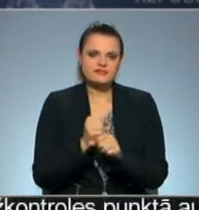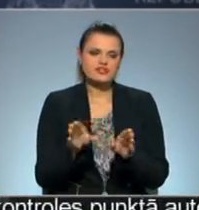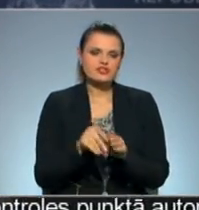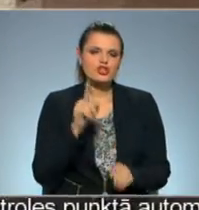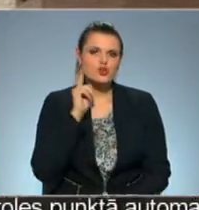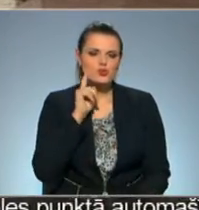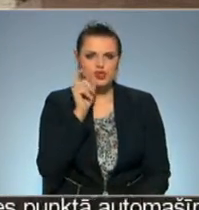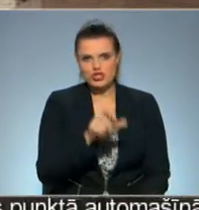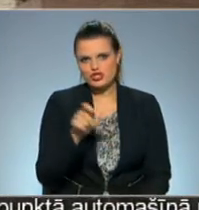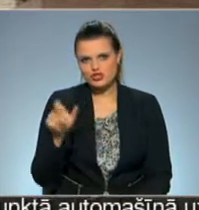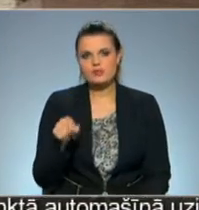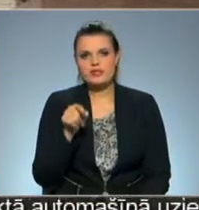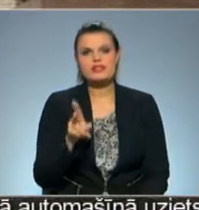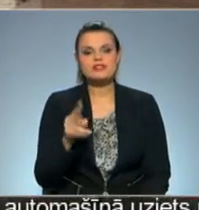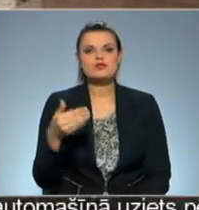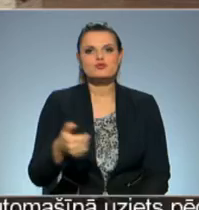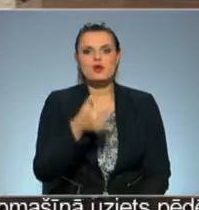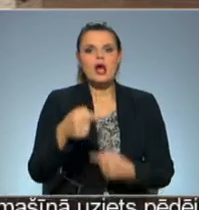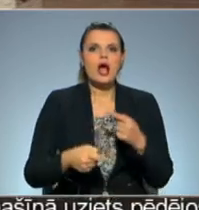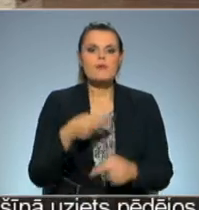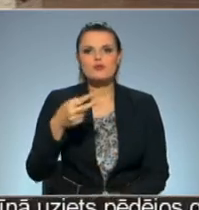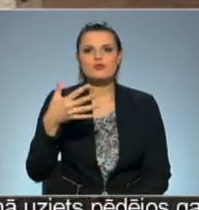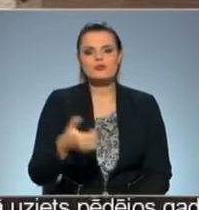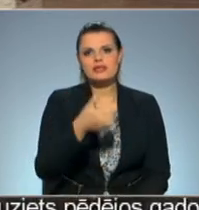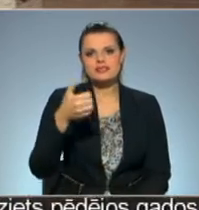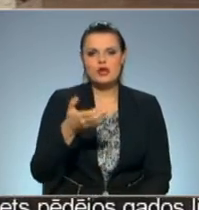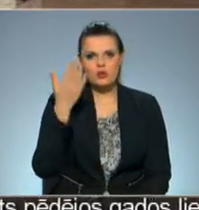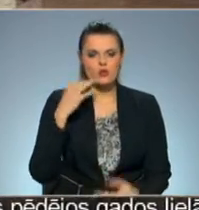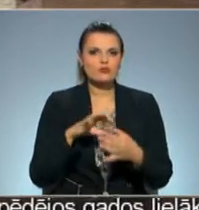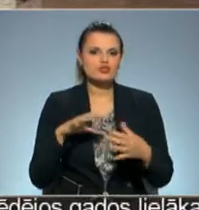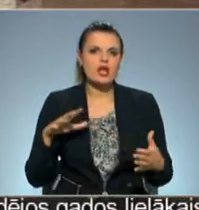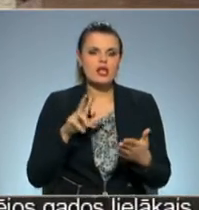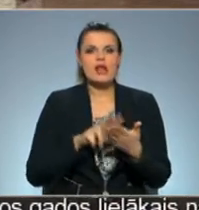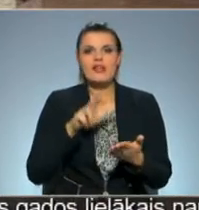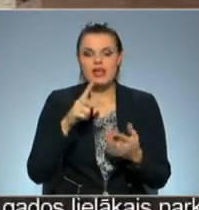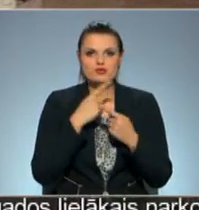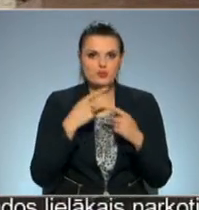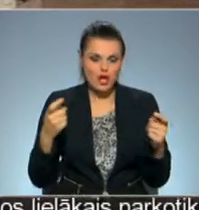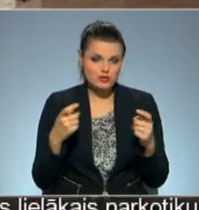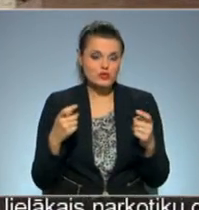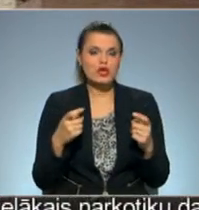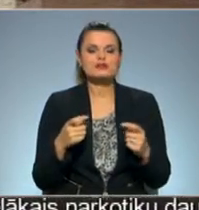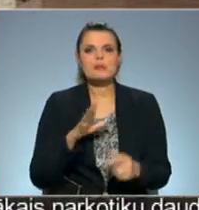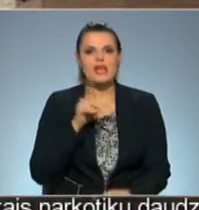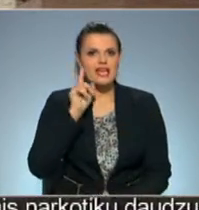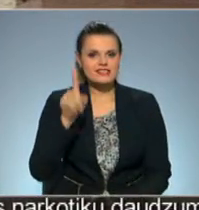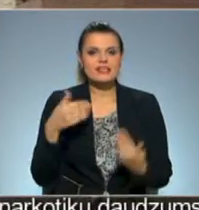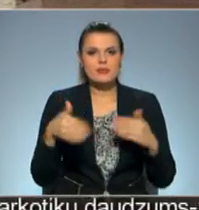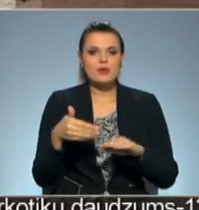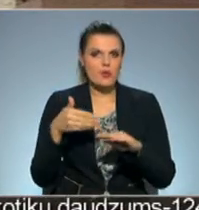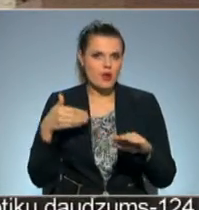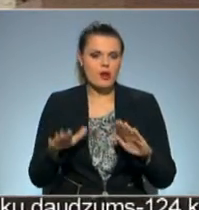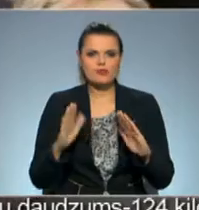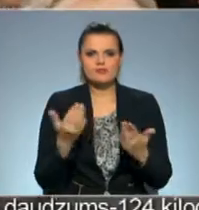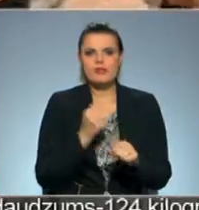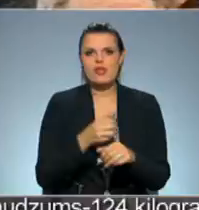jauniešu auditoriju. Tas, kas šogad aprīt 25 gadu kopš neatkarības deklarācijas paslodināšanas, bija zināms jau laikus,